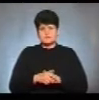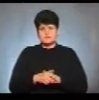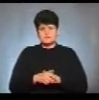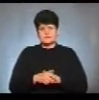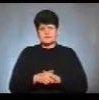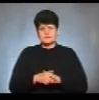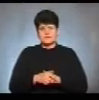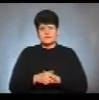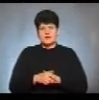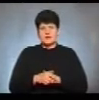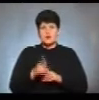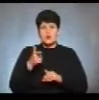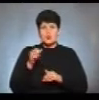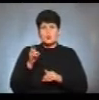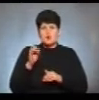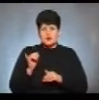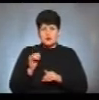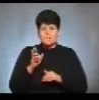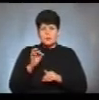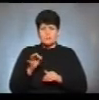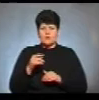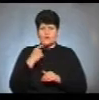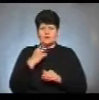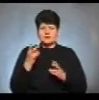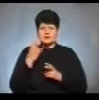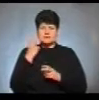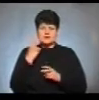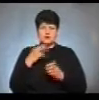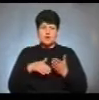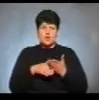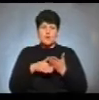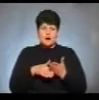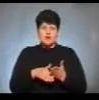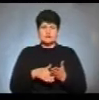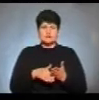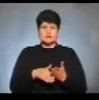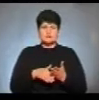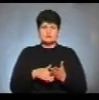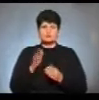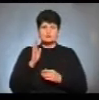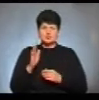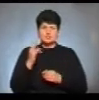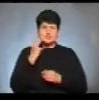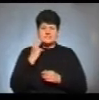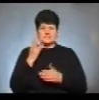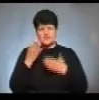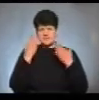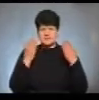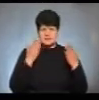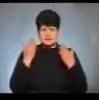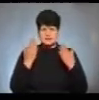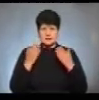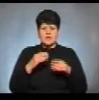А Губка Бобці, що завжди треба допомагати і бути завжди веселими». «Напевне,